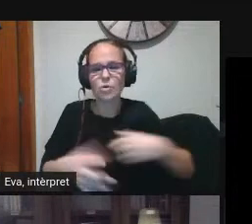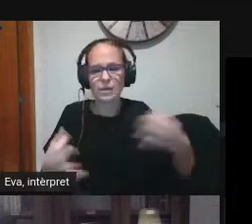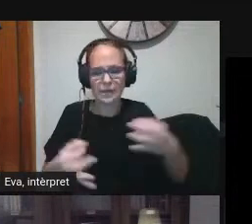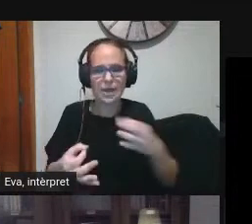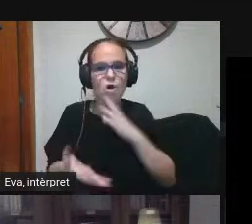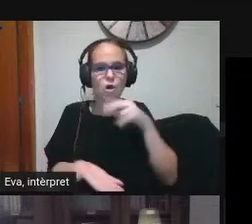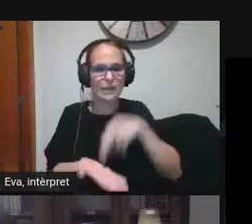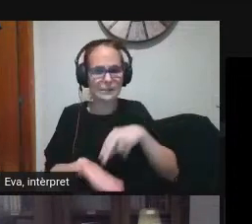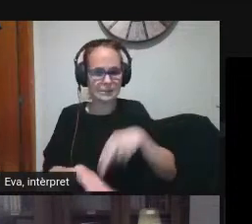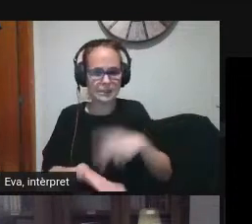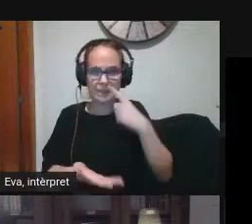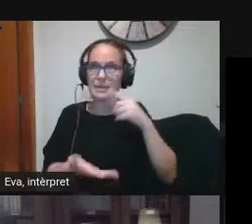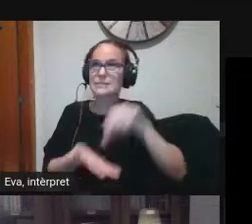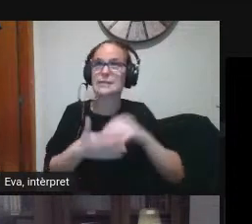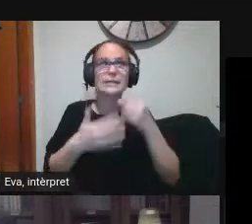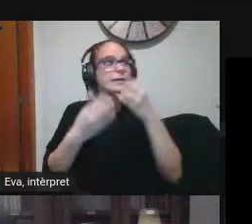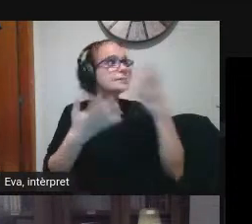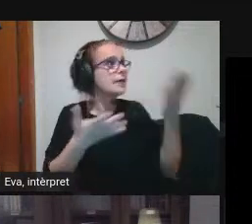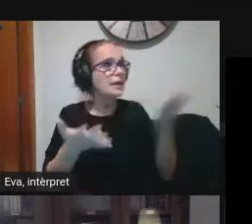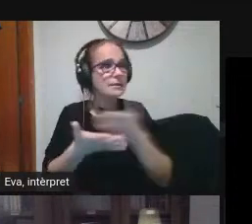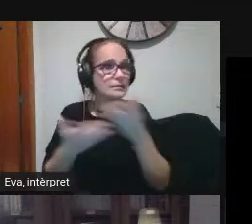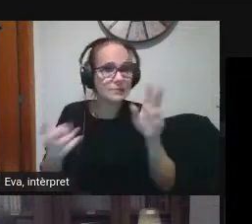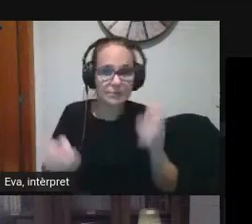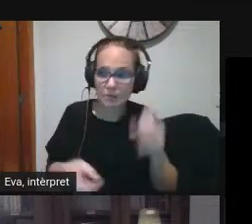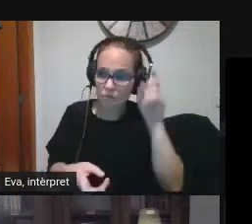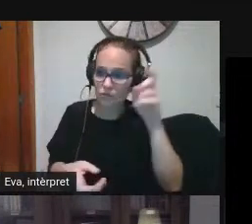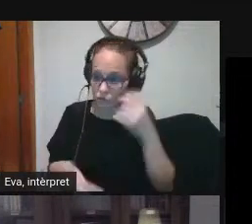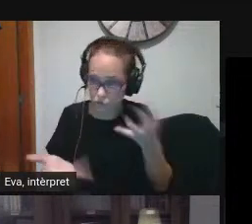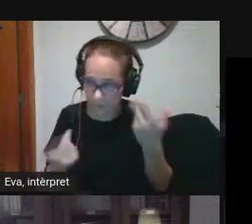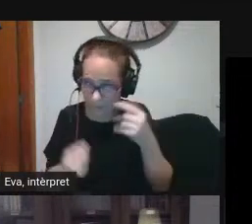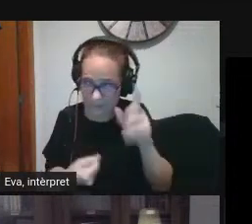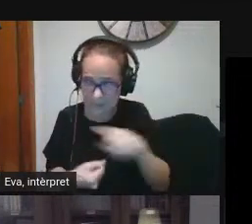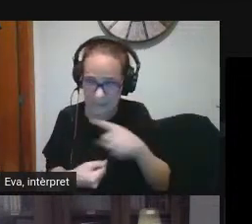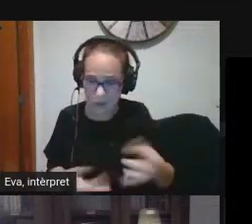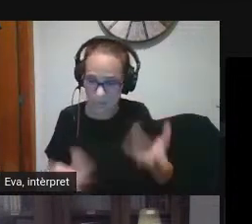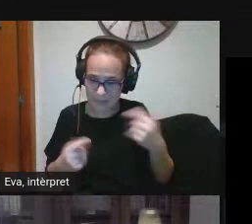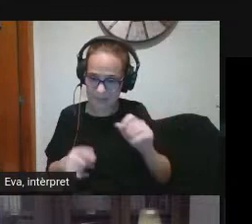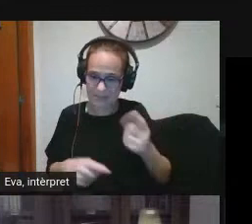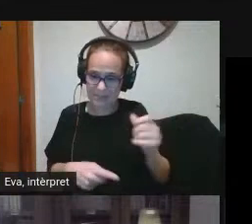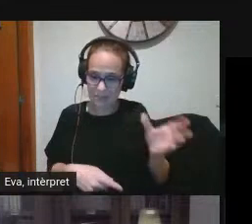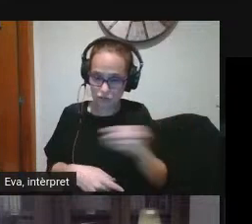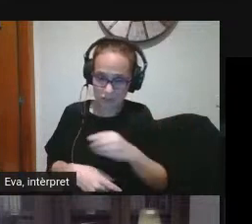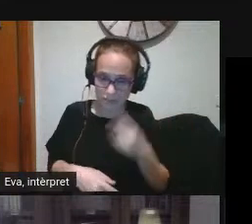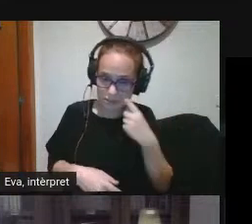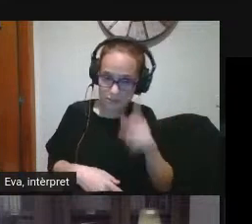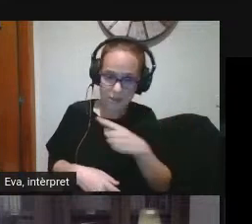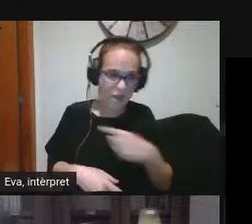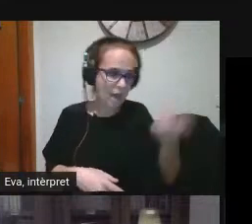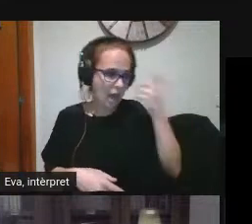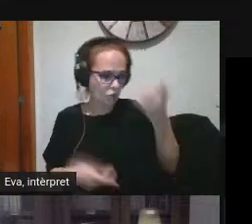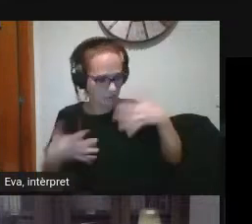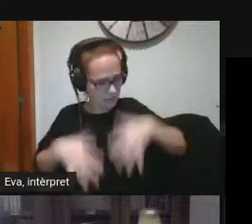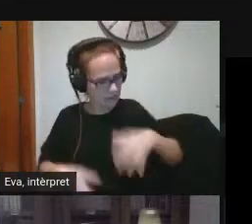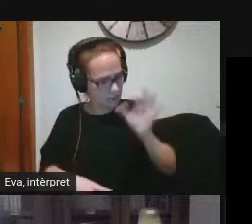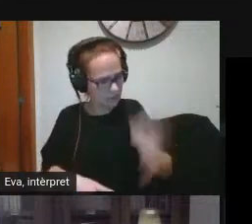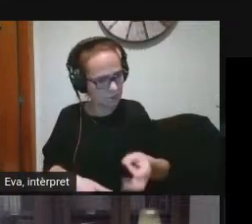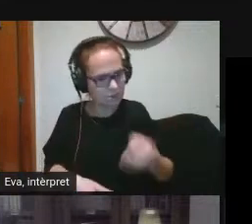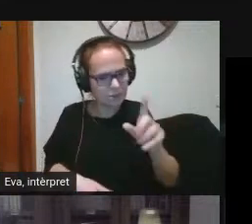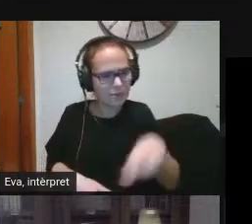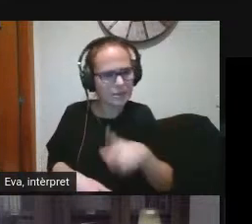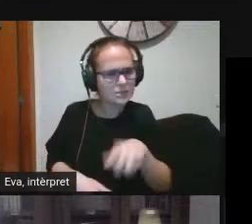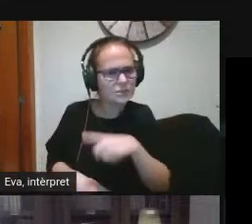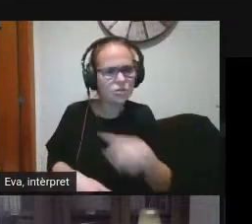a veure deixa'm mirar com tinc al centre els professors dominen totes les competències digitals els alumnes estan assolint aquestes competències